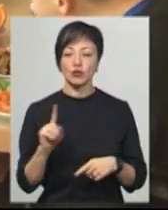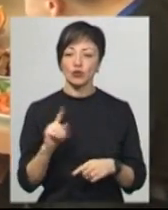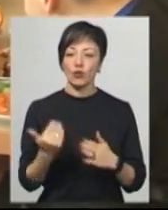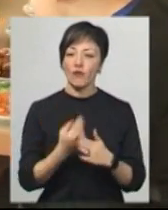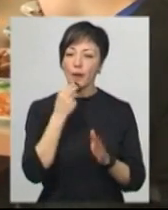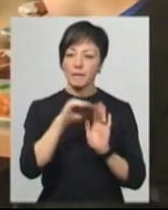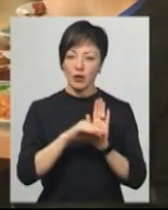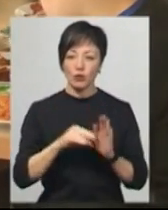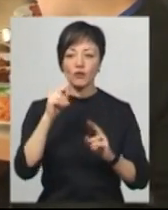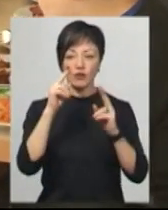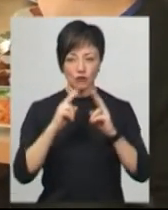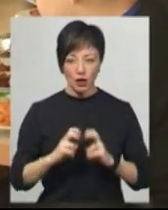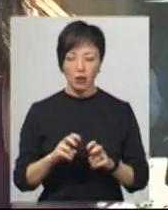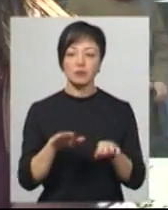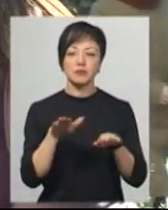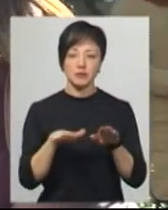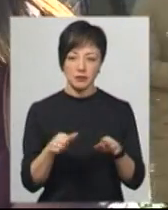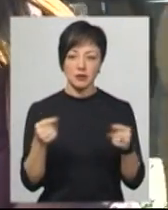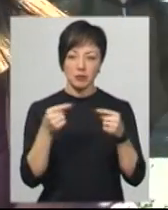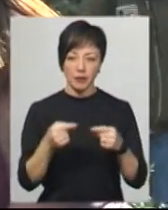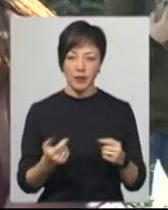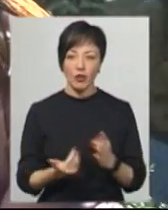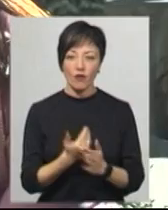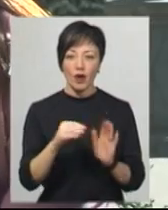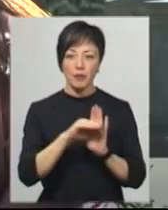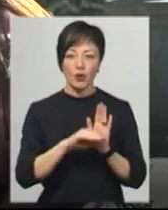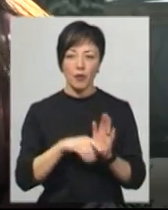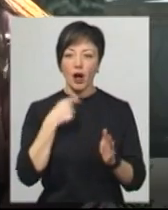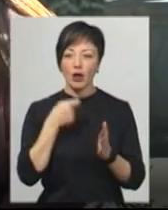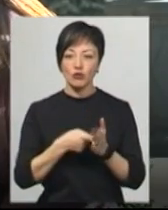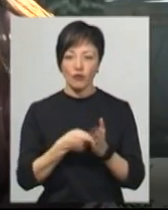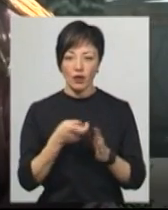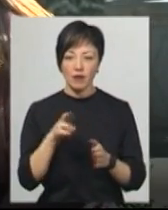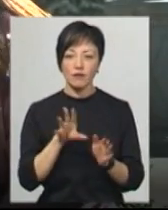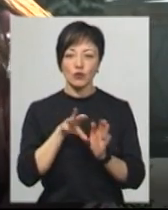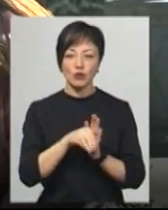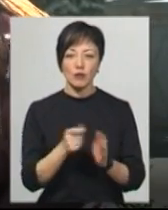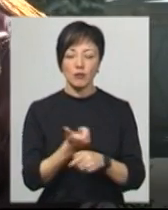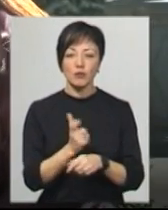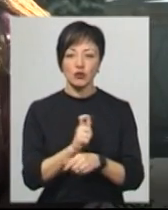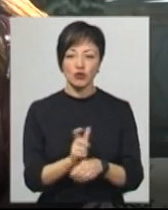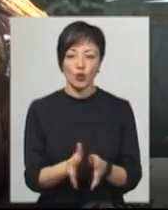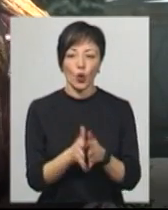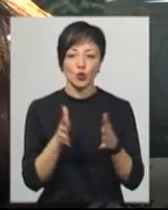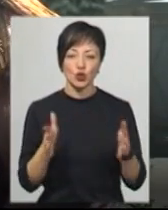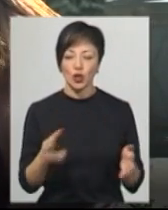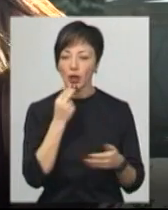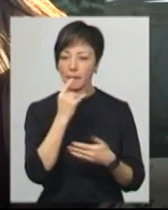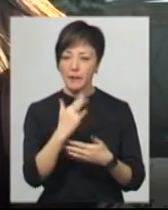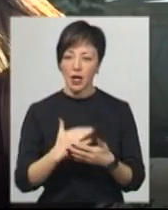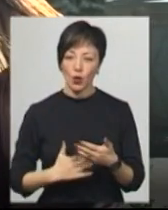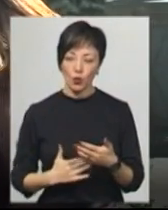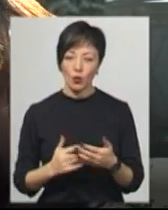нове меню вивчала. Каже, воно збалансоване. Нова програма харчування, вона включає більш розширене меню,